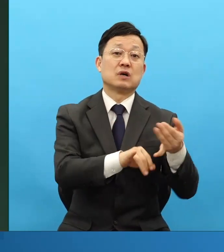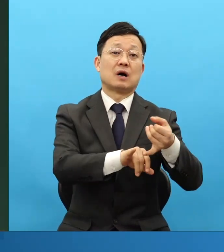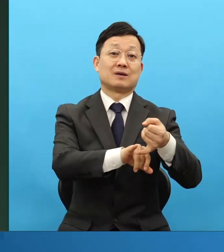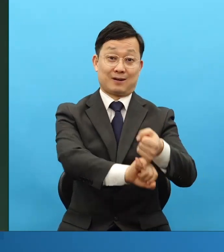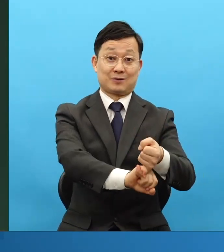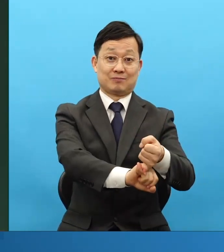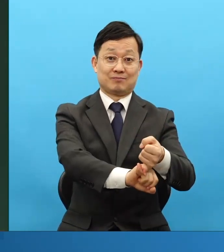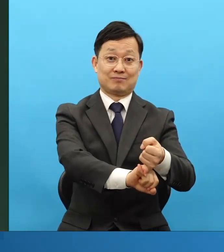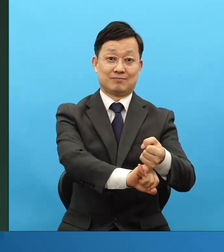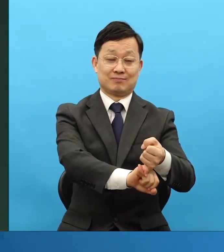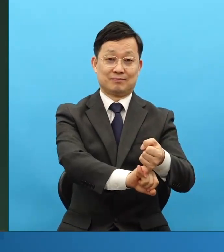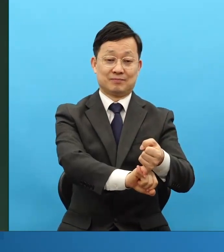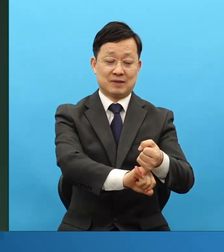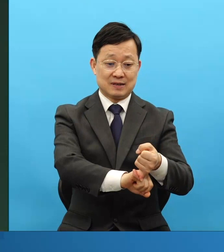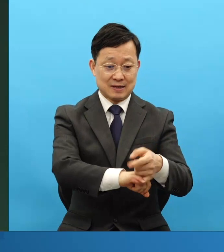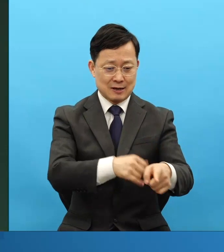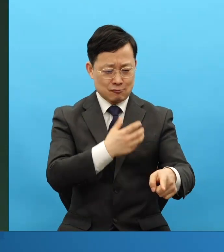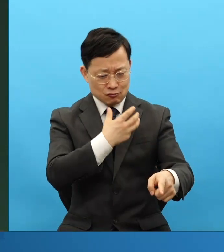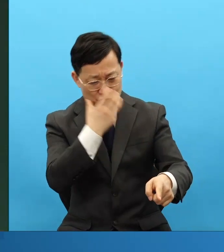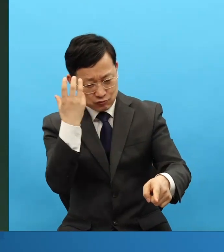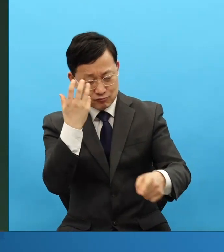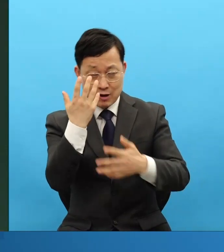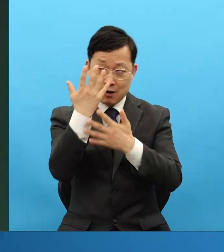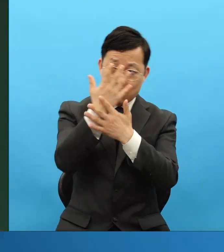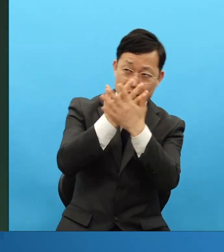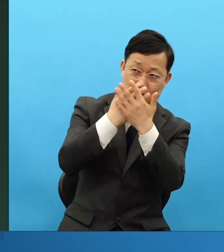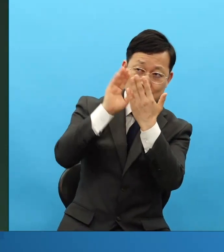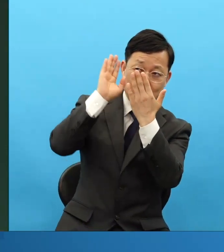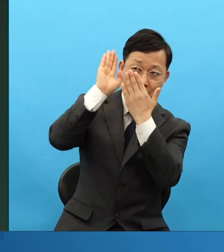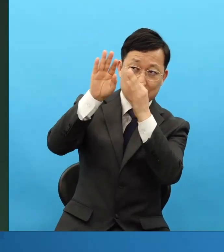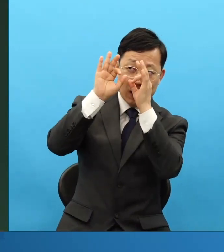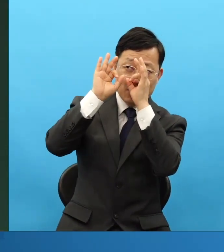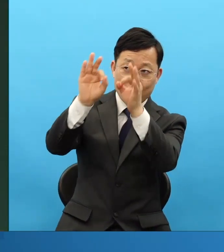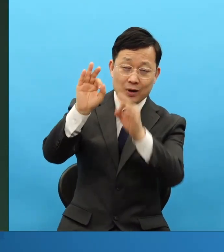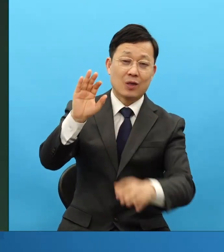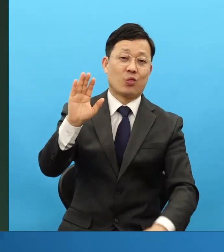너희가 꿈을 꾸고 환상을 보고 미래를 보게 될 것이다.